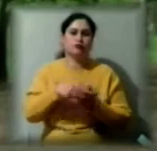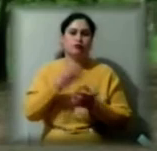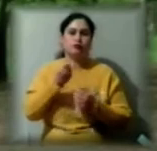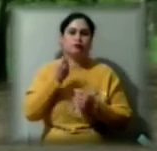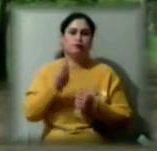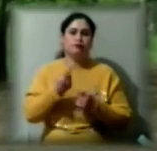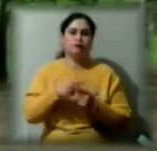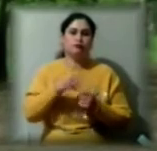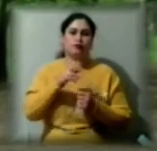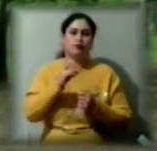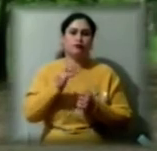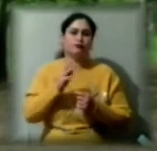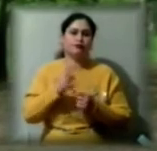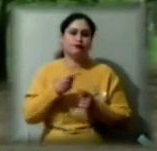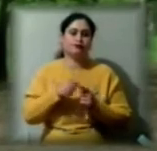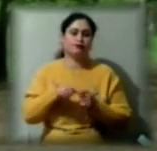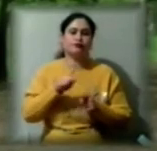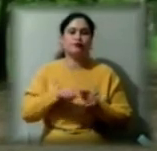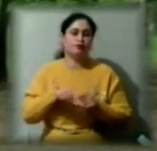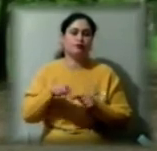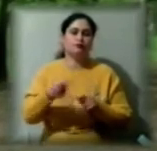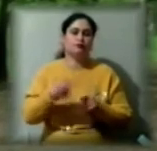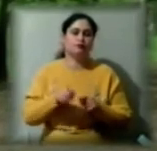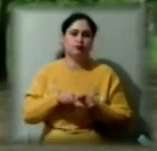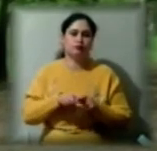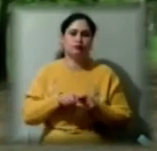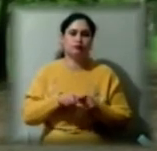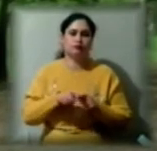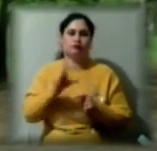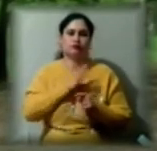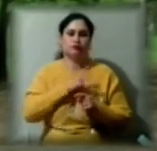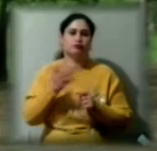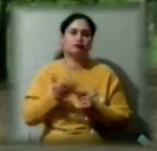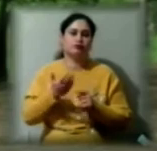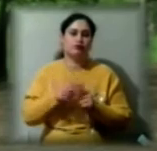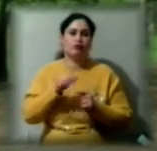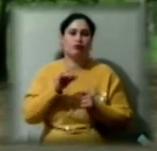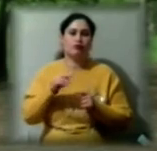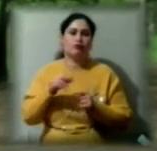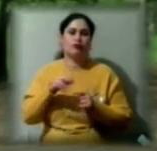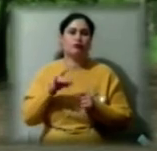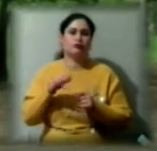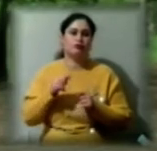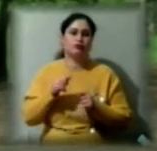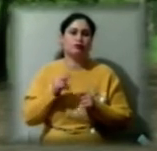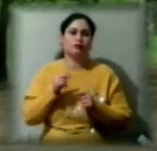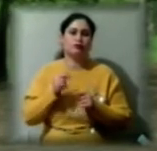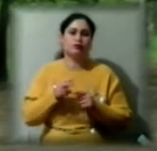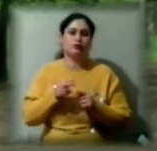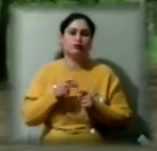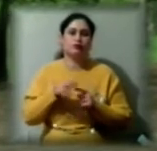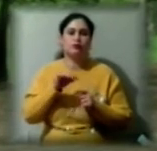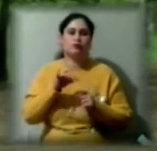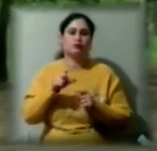горшик. Тобто, скоріше всього, це була якась кочова культура бронзового століття.